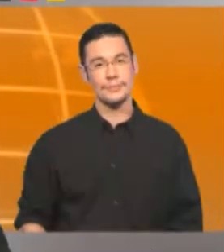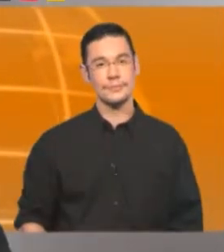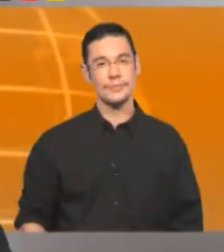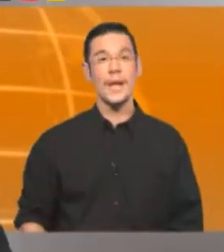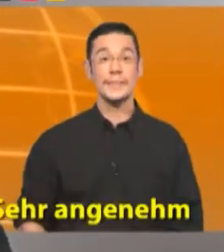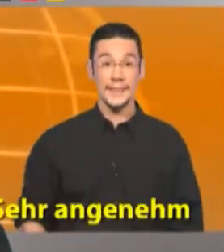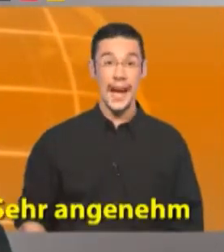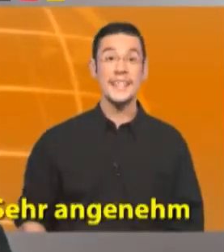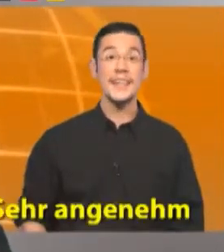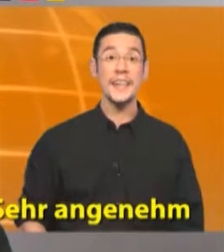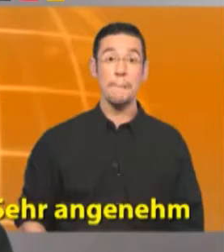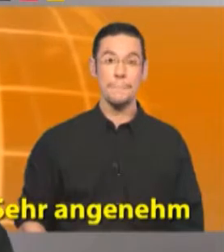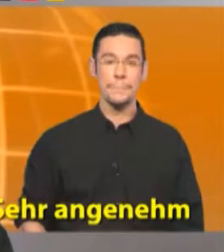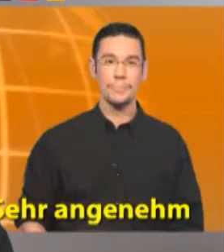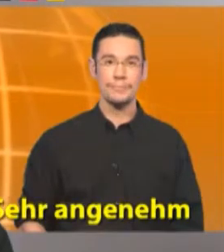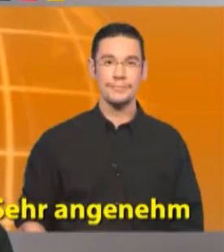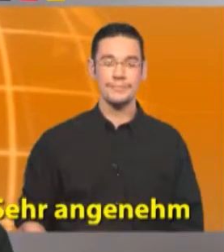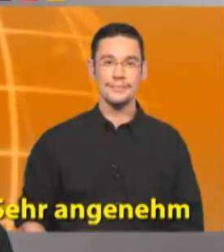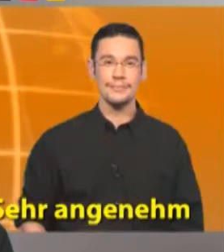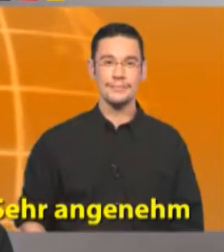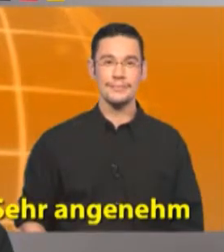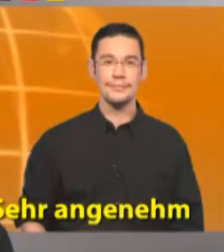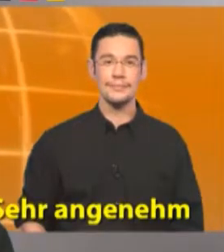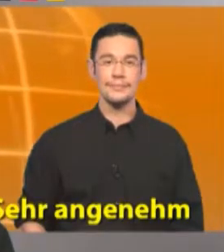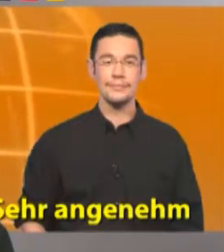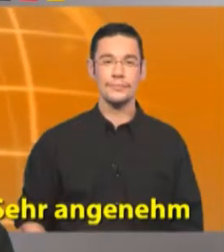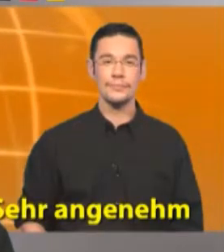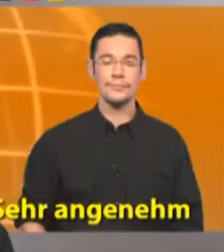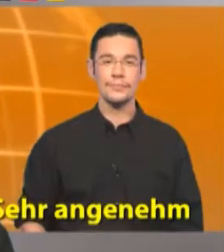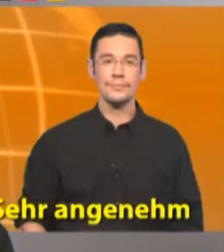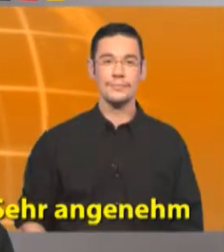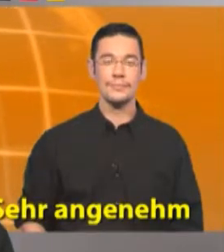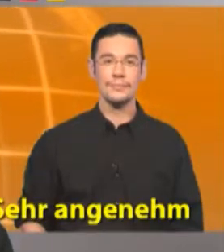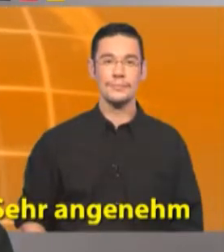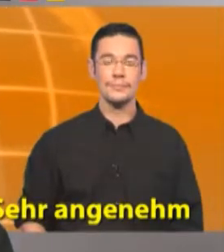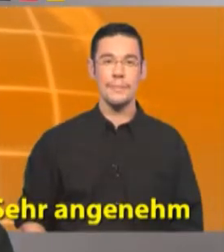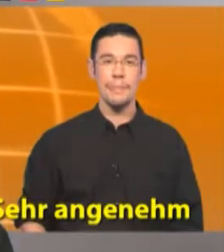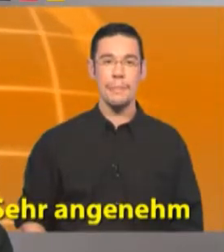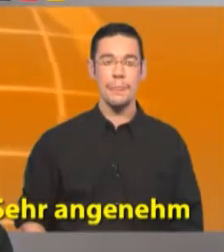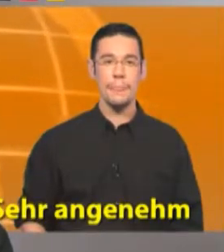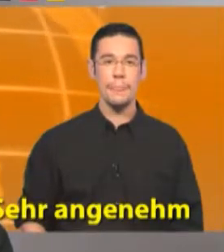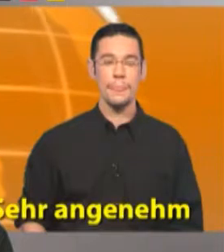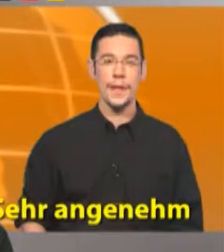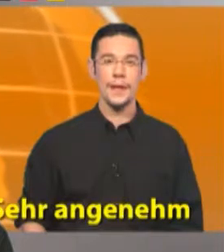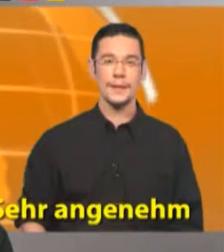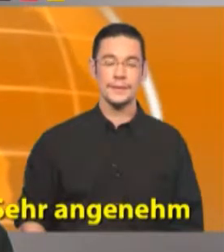Sehr angenehm. Molto piacere.